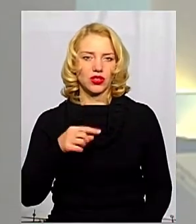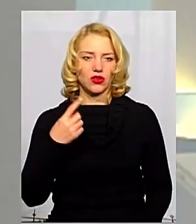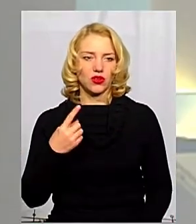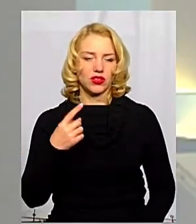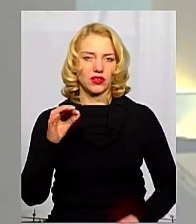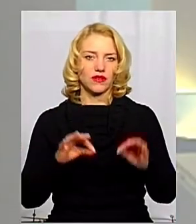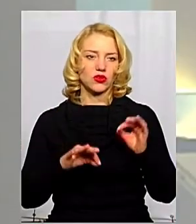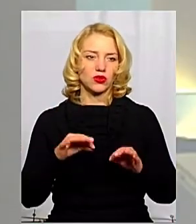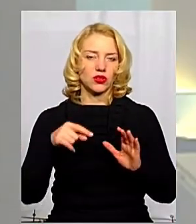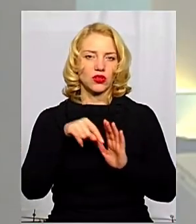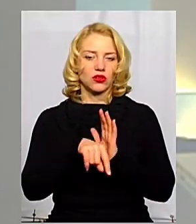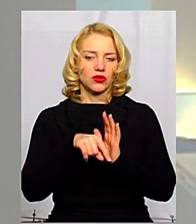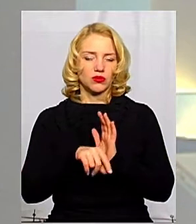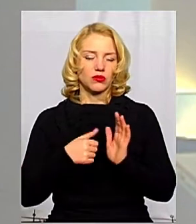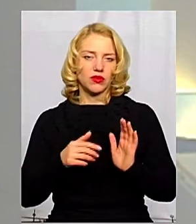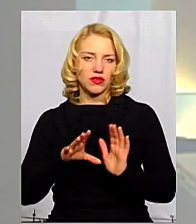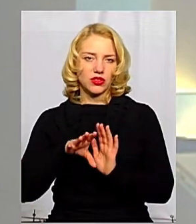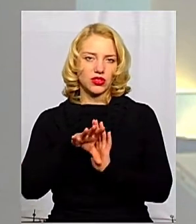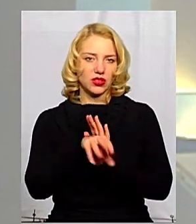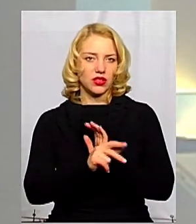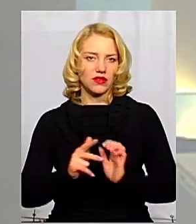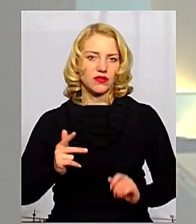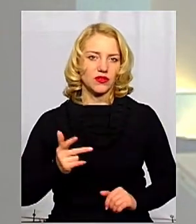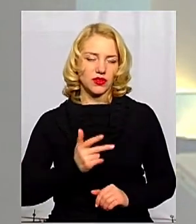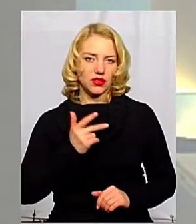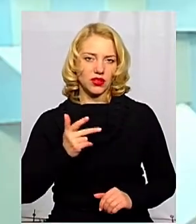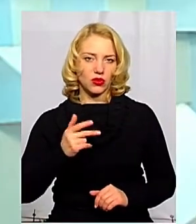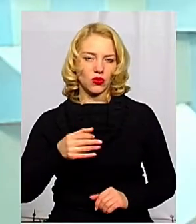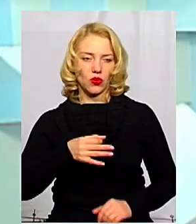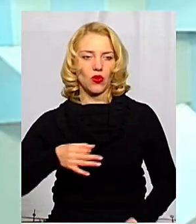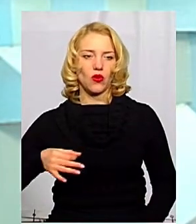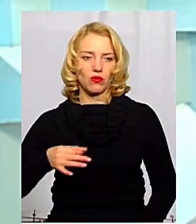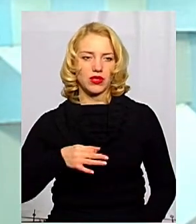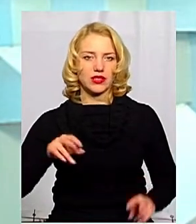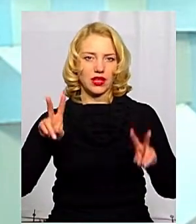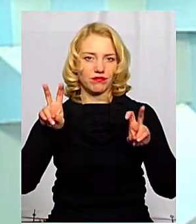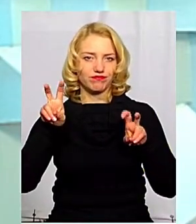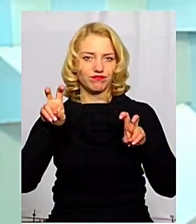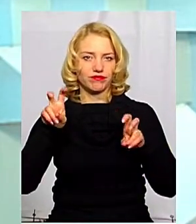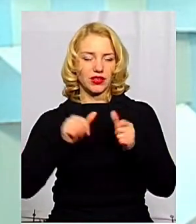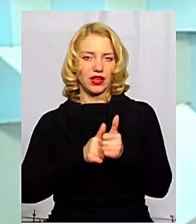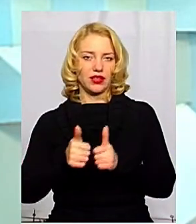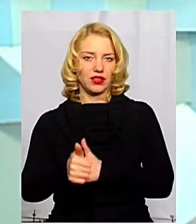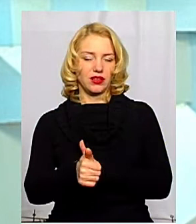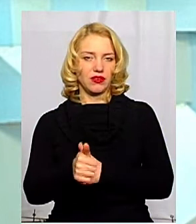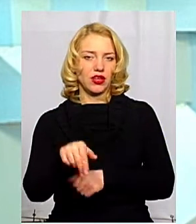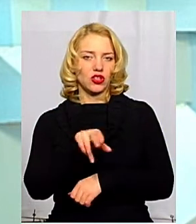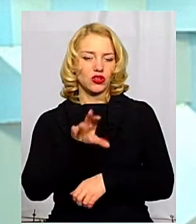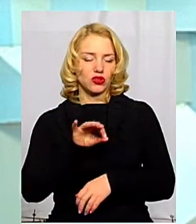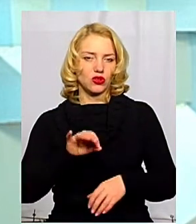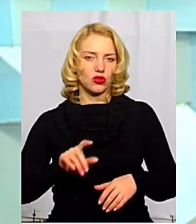Тобто, ми ввійшли в трійку областей, назвемо в кавичках, лідерів, стосовно